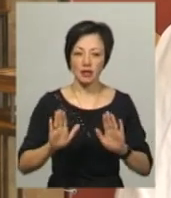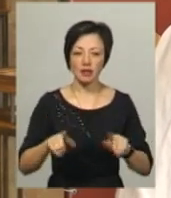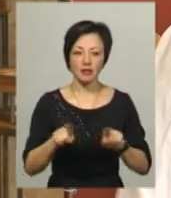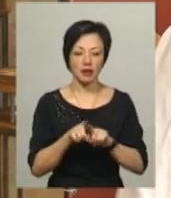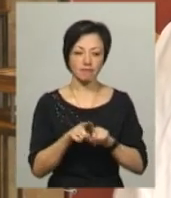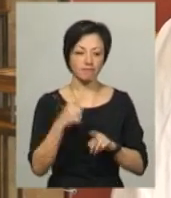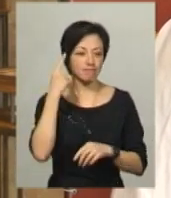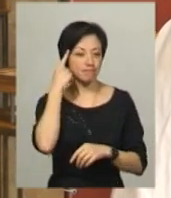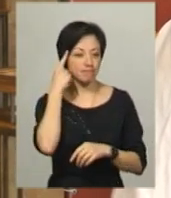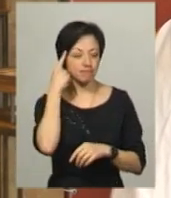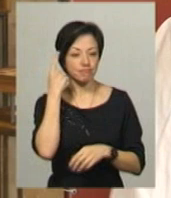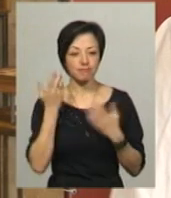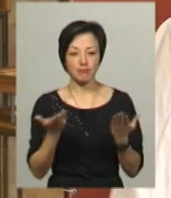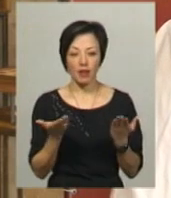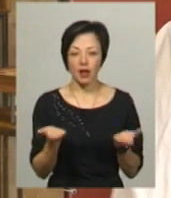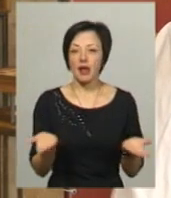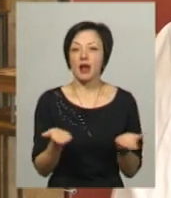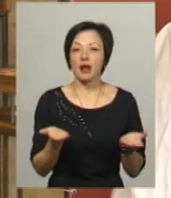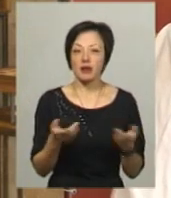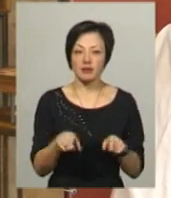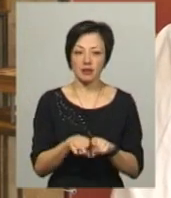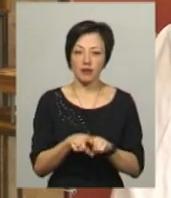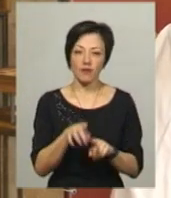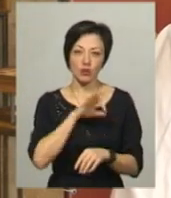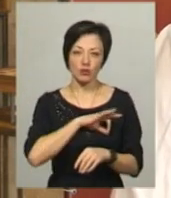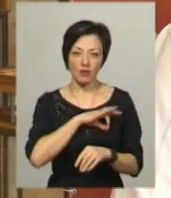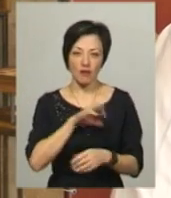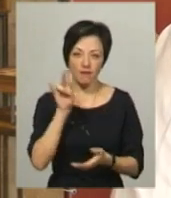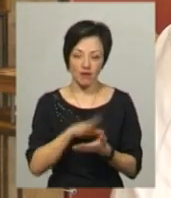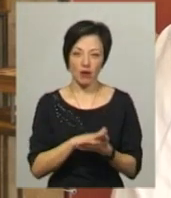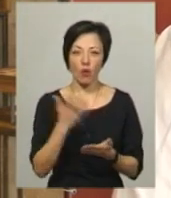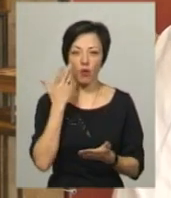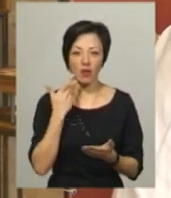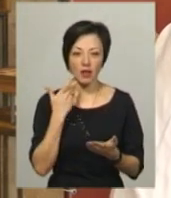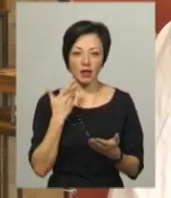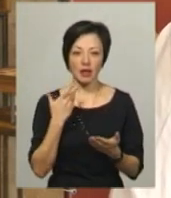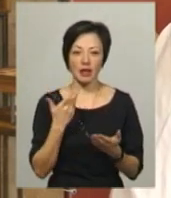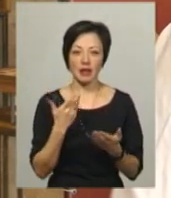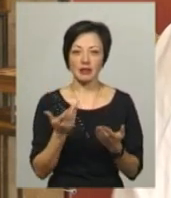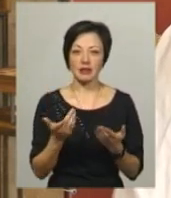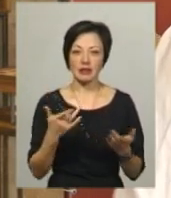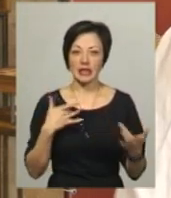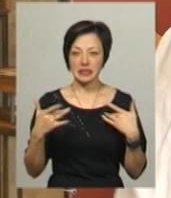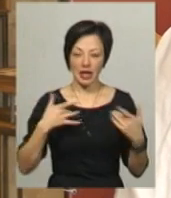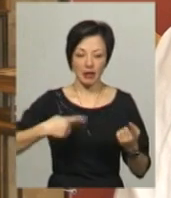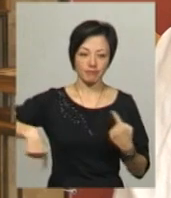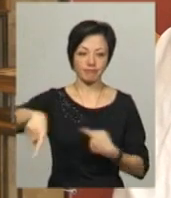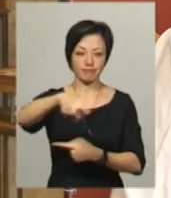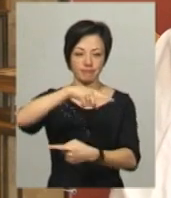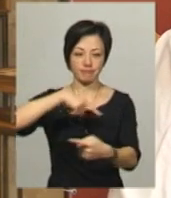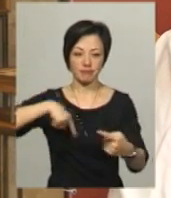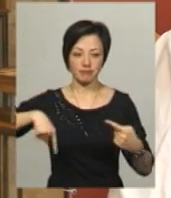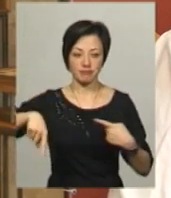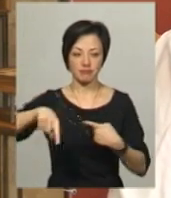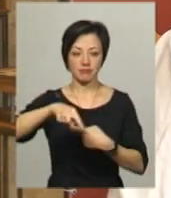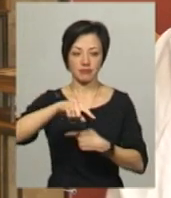в дилемму, таку, ну як, і вони штампик такий використовували, коли є на сцені коло таке. І воно крутилося, двір,